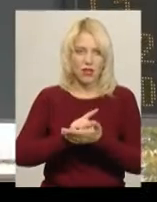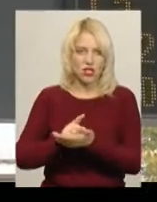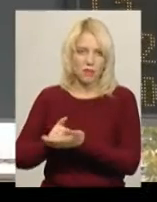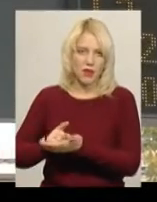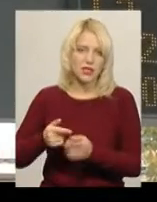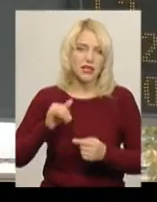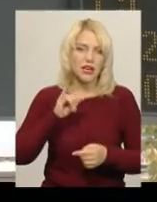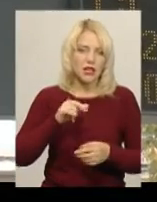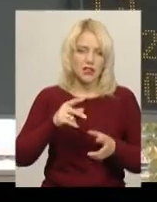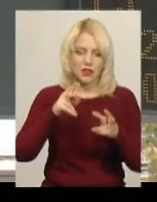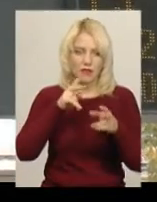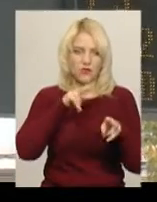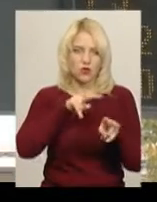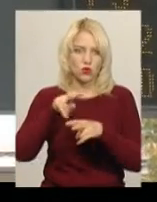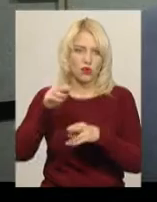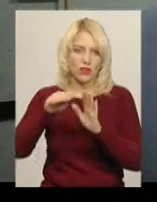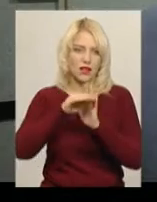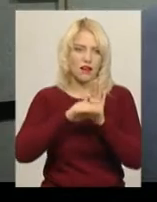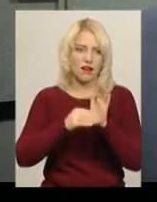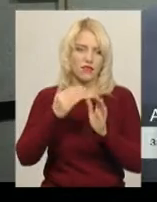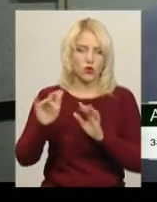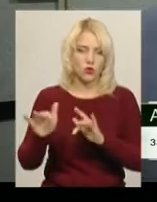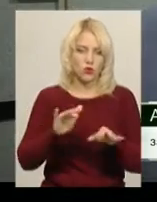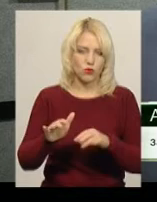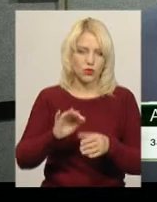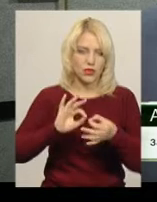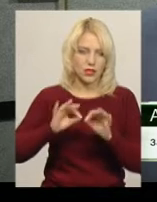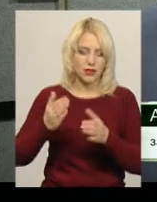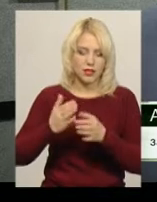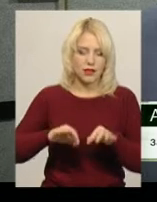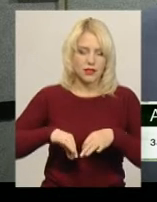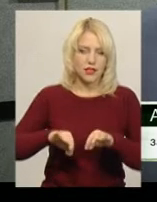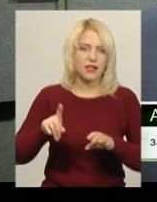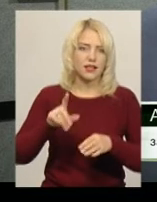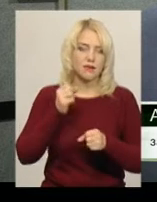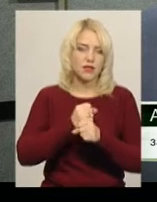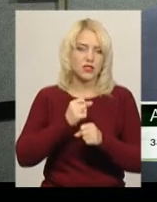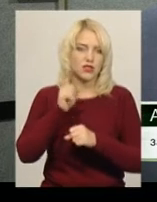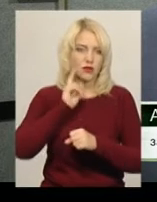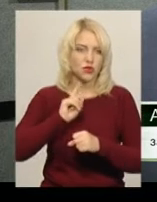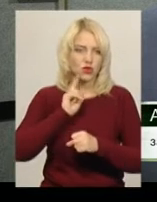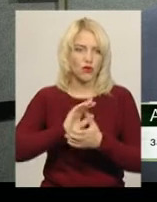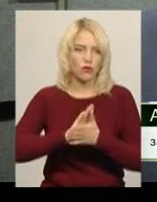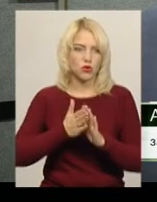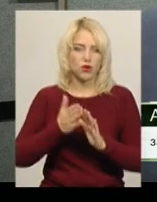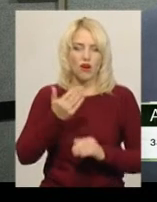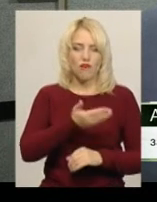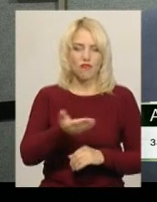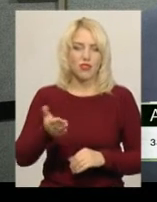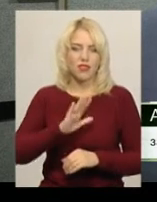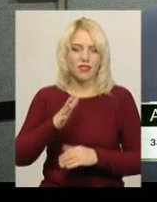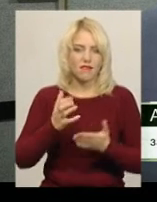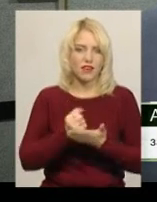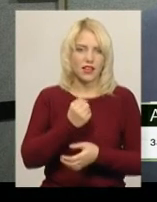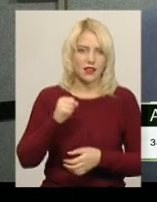відслідкувати графіки їхнього руху складно. «У нас є транспортні засоби, які працюють за тимчасовими договорами. Вони не виграли